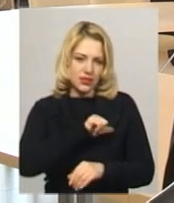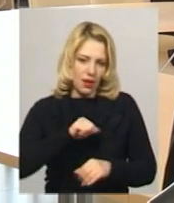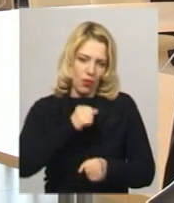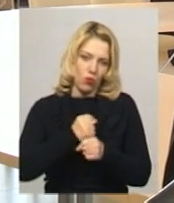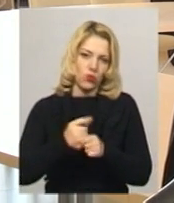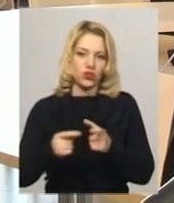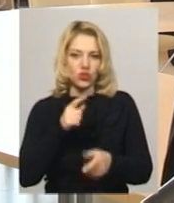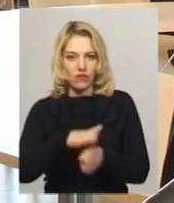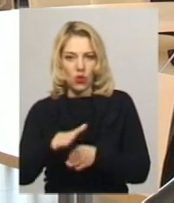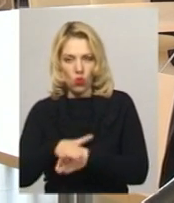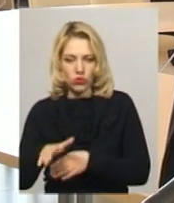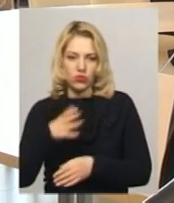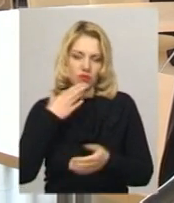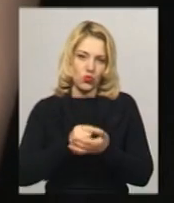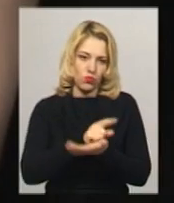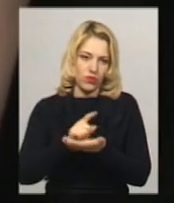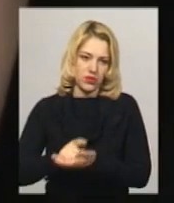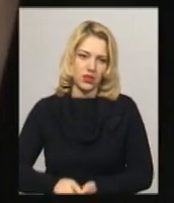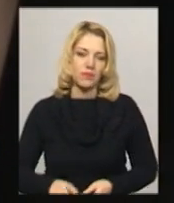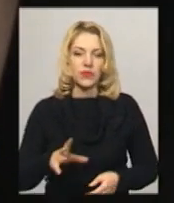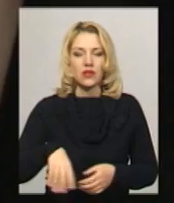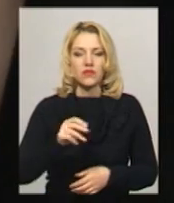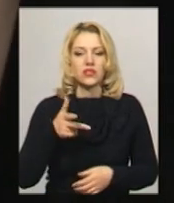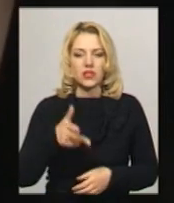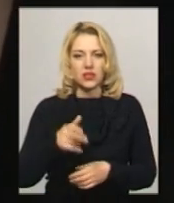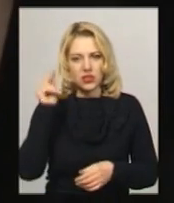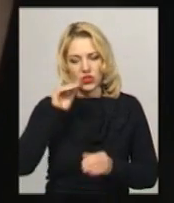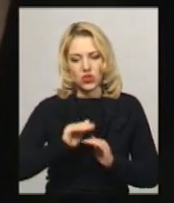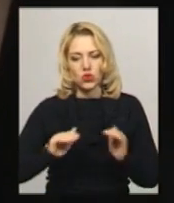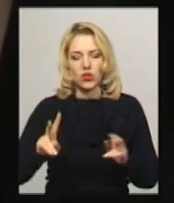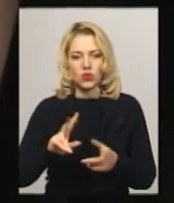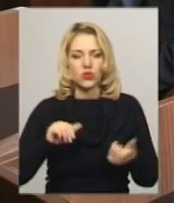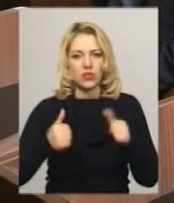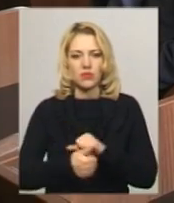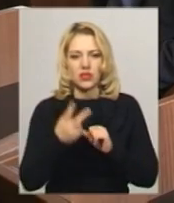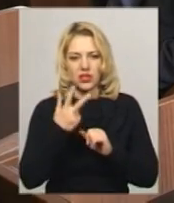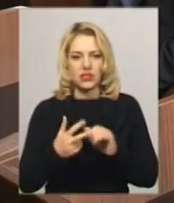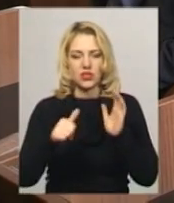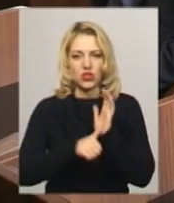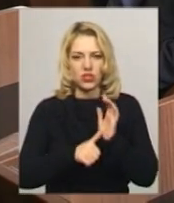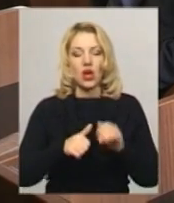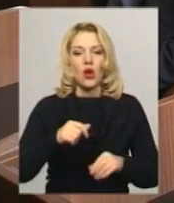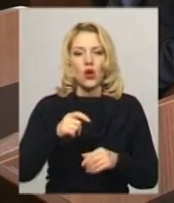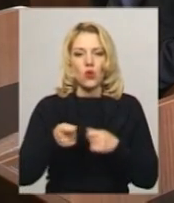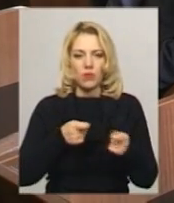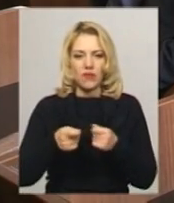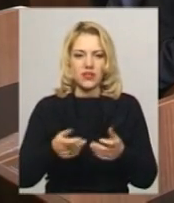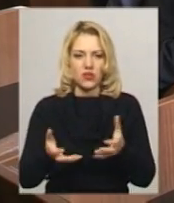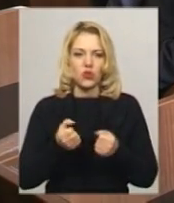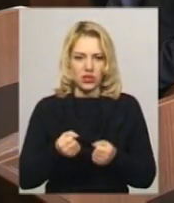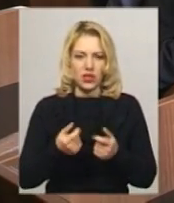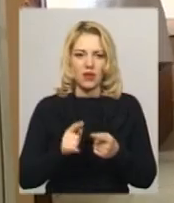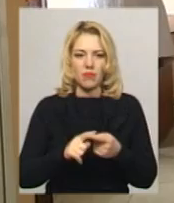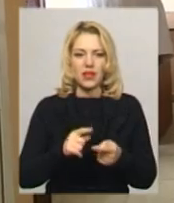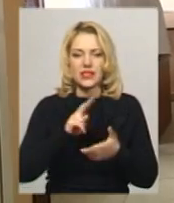і чи виконують усі свої обов'язки. Усі 36 школярів, які сьогодні заміняли 36 управлінців, отримали від них сертифікати про